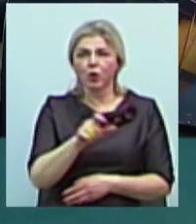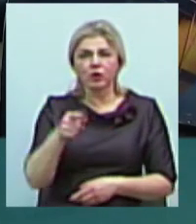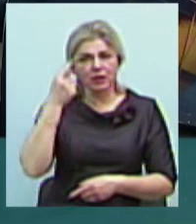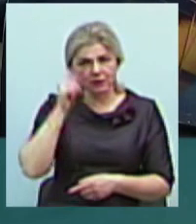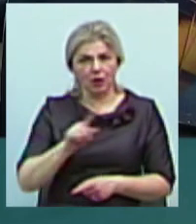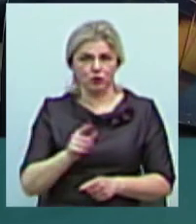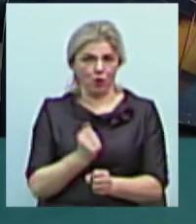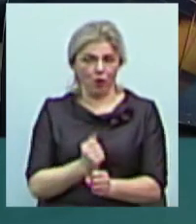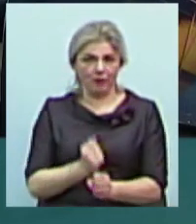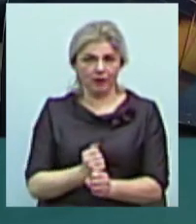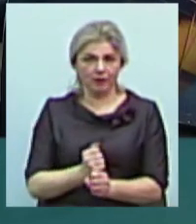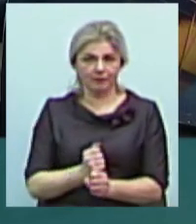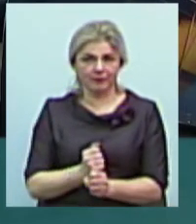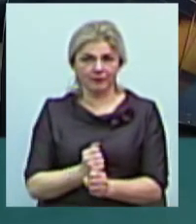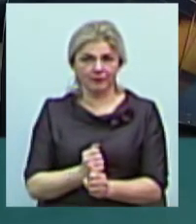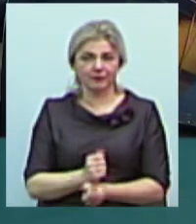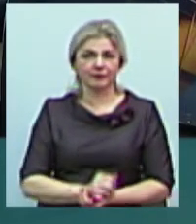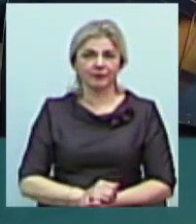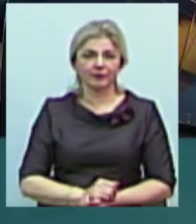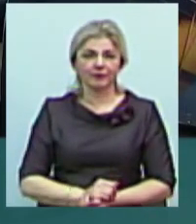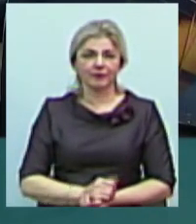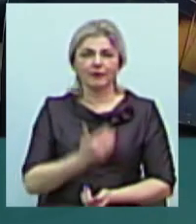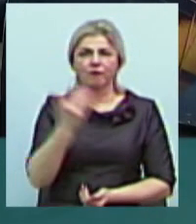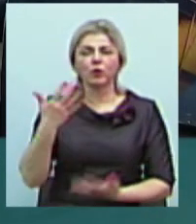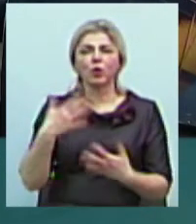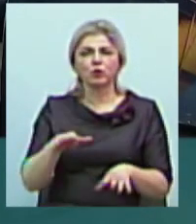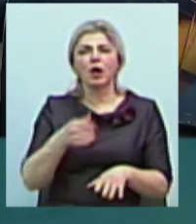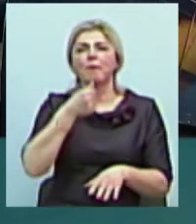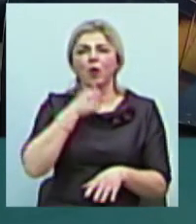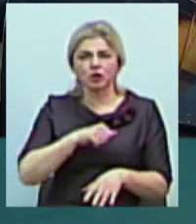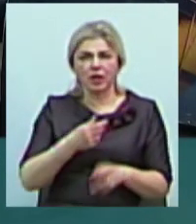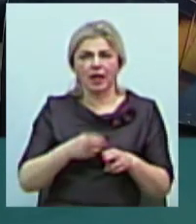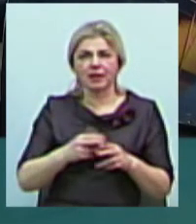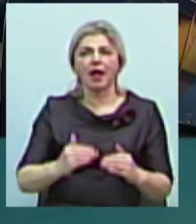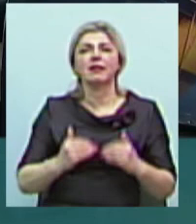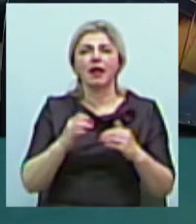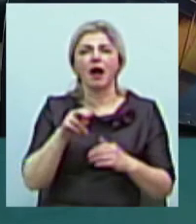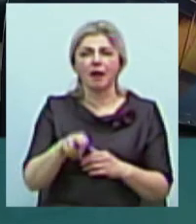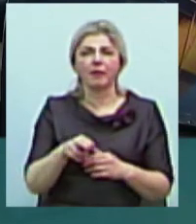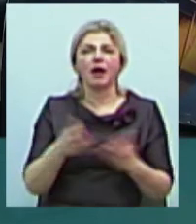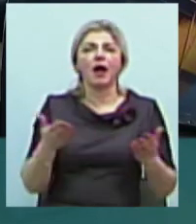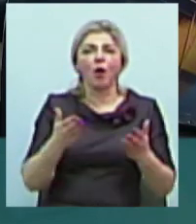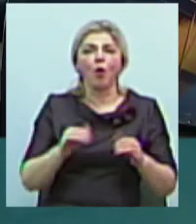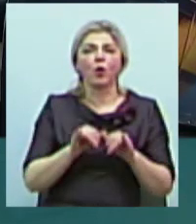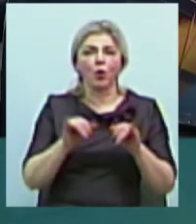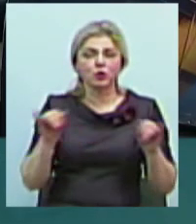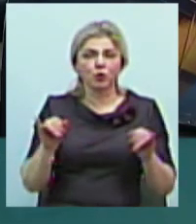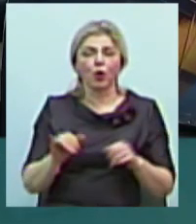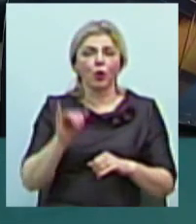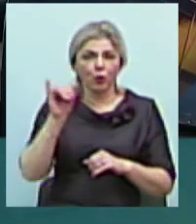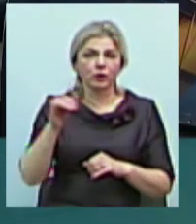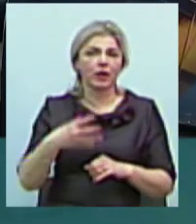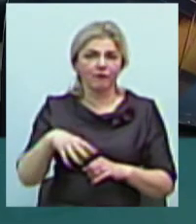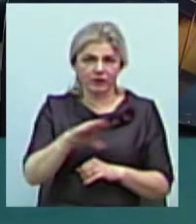вже пройшли той етап якихось хвороб росту. І у них все